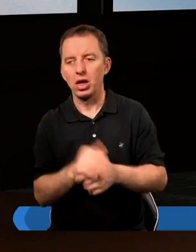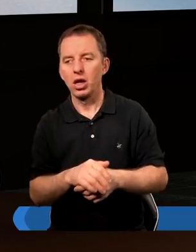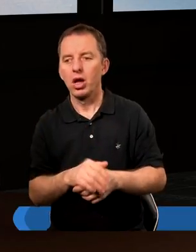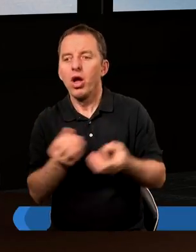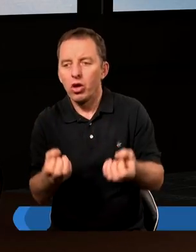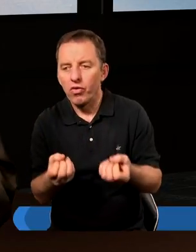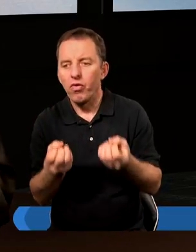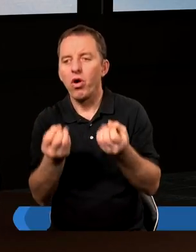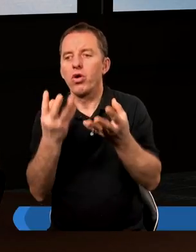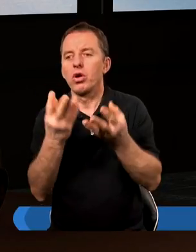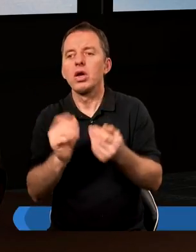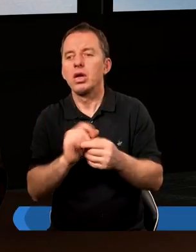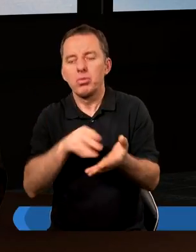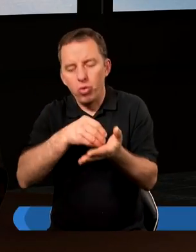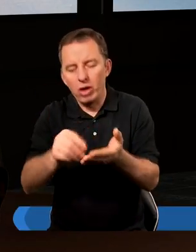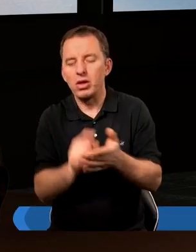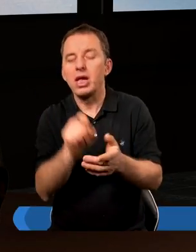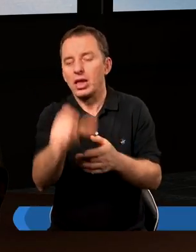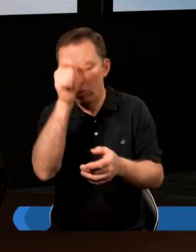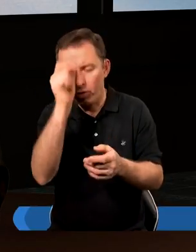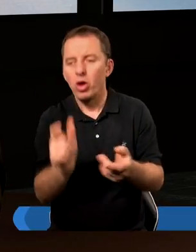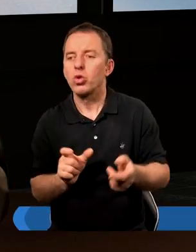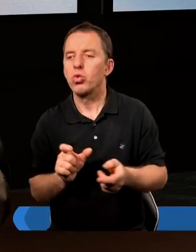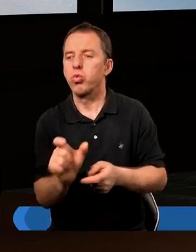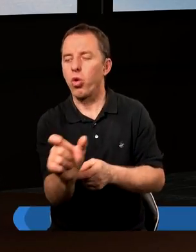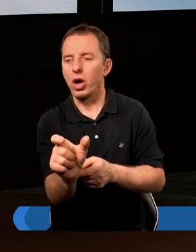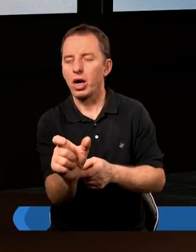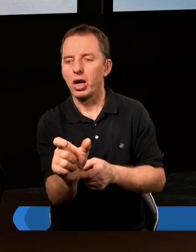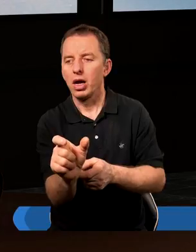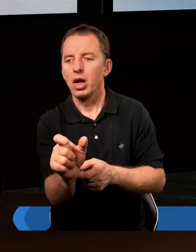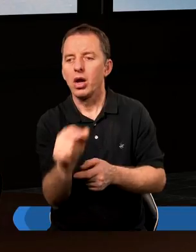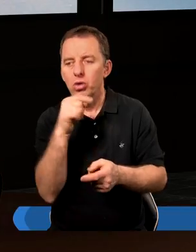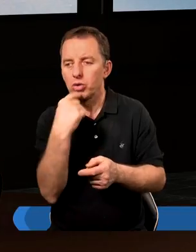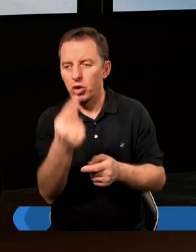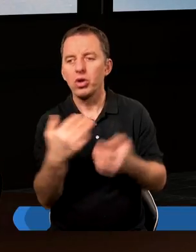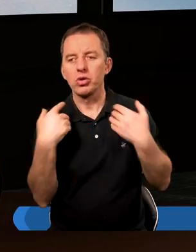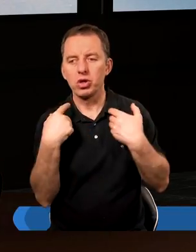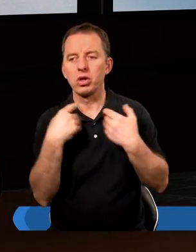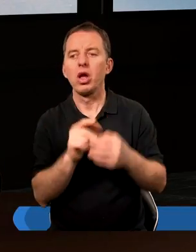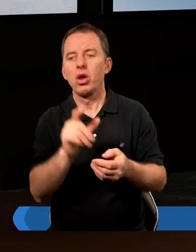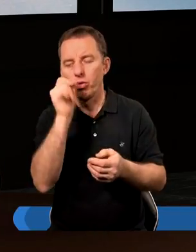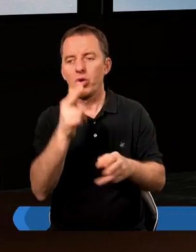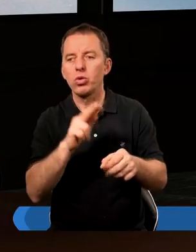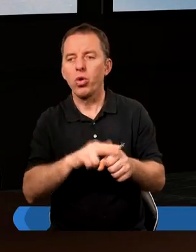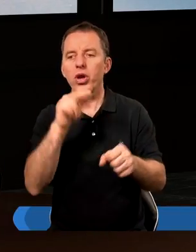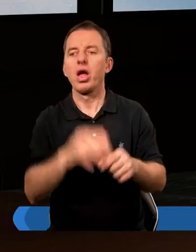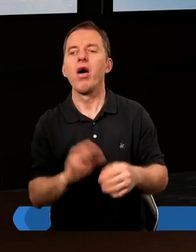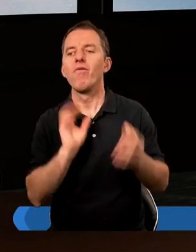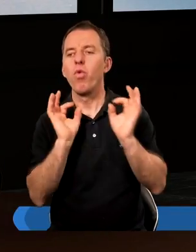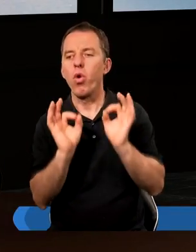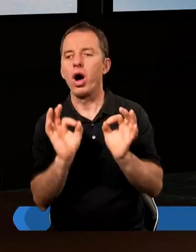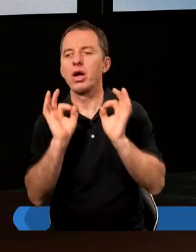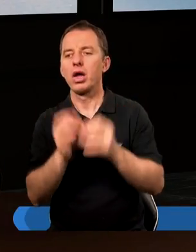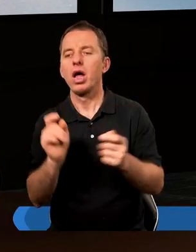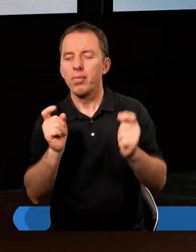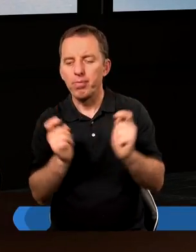spłacił za niego dług. Bo człowiek, który zgrzeszuje, człowiekiem, który właściwie